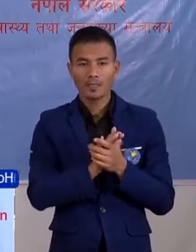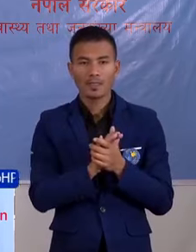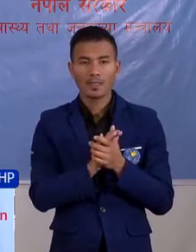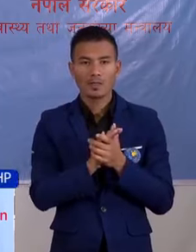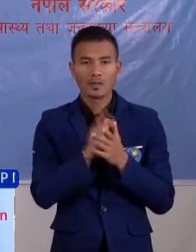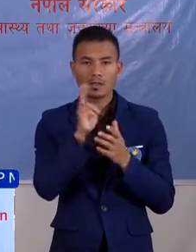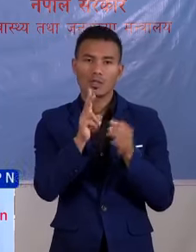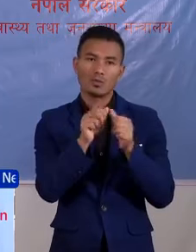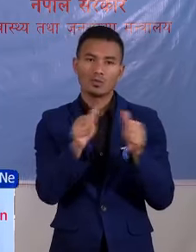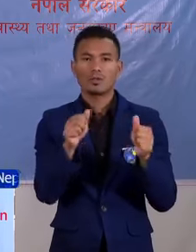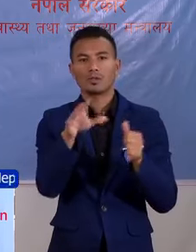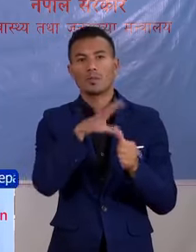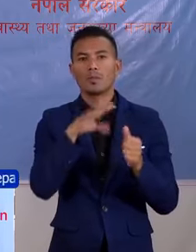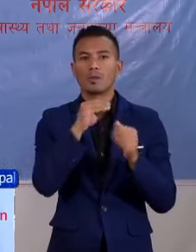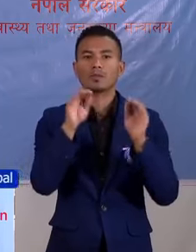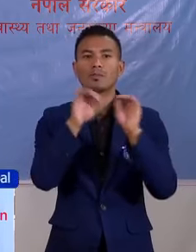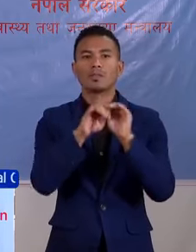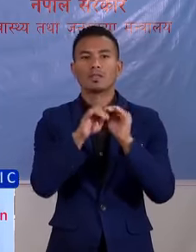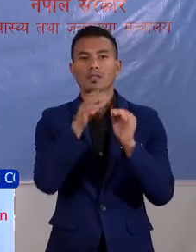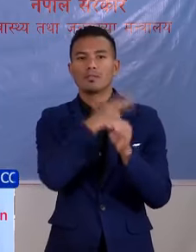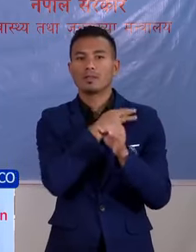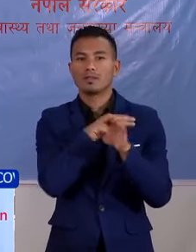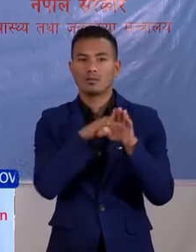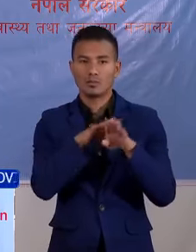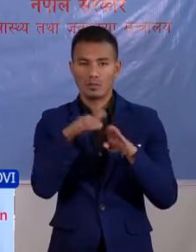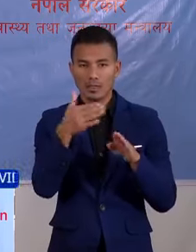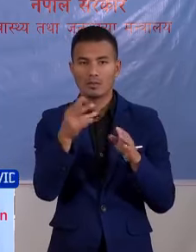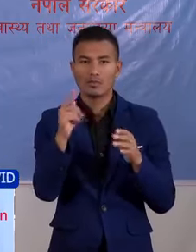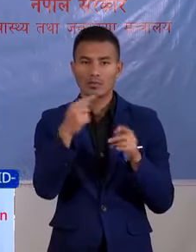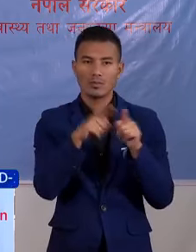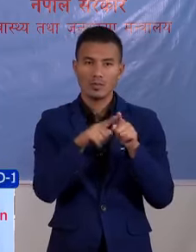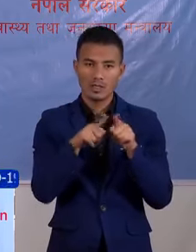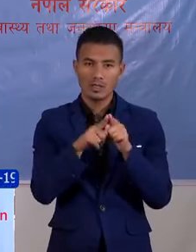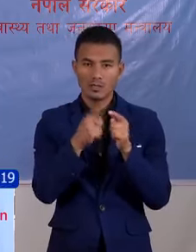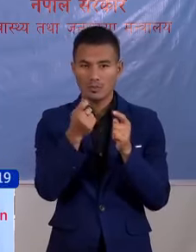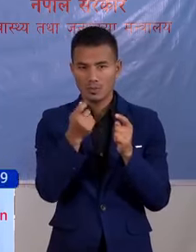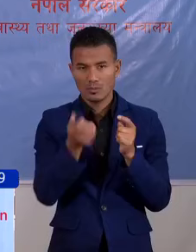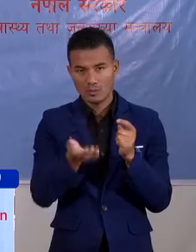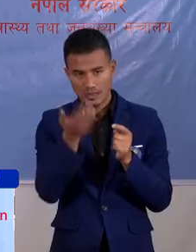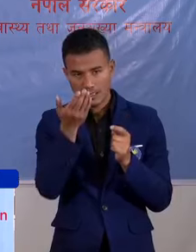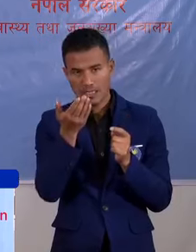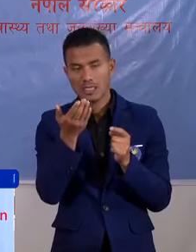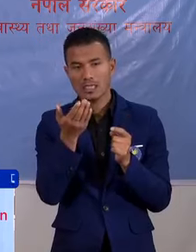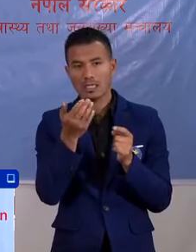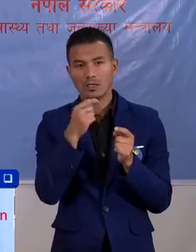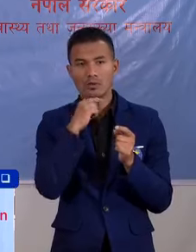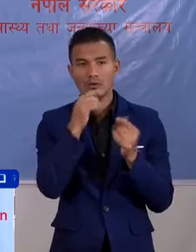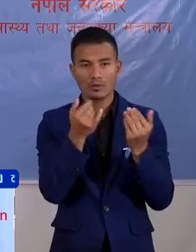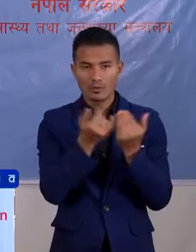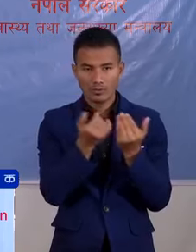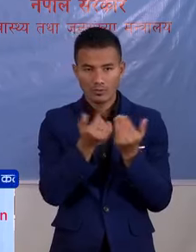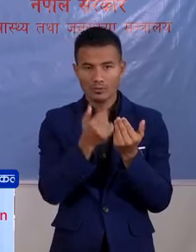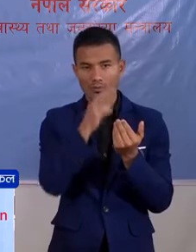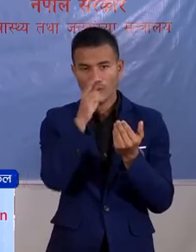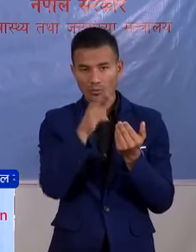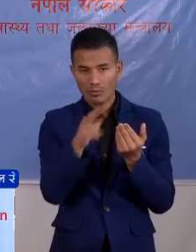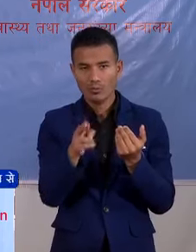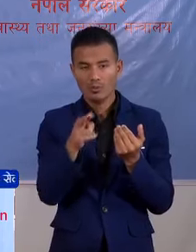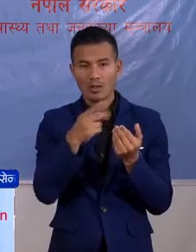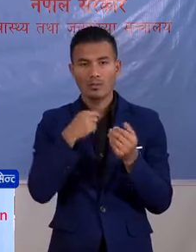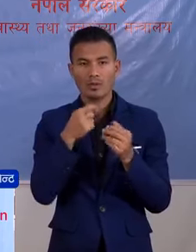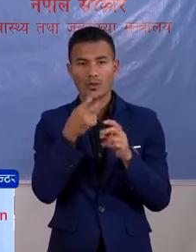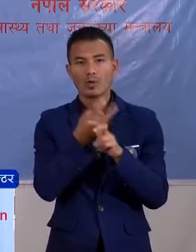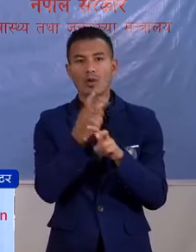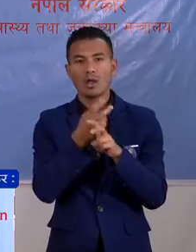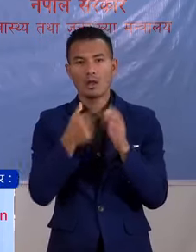सबय सम्मधित हरू लाई कुने पनी किश्मिको मुल्ले ब्रिद्दी नहोस रामीले कडा